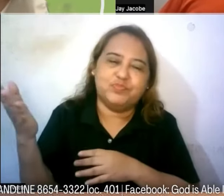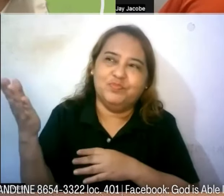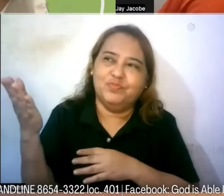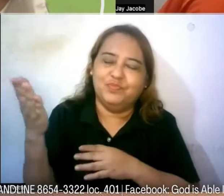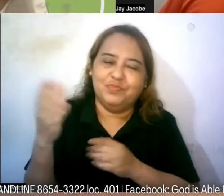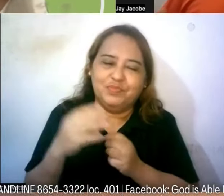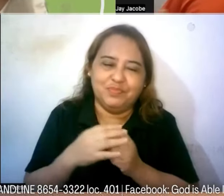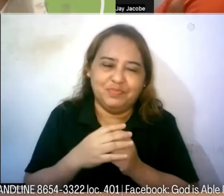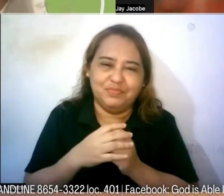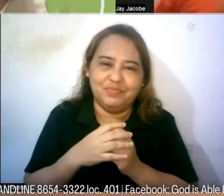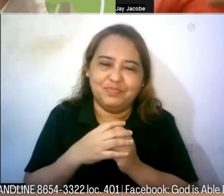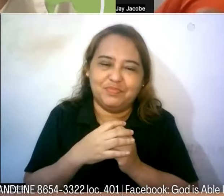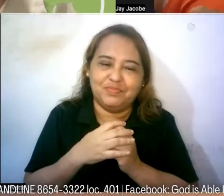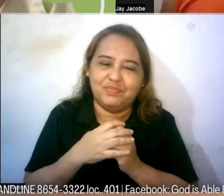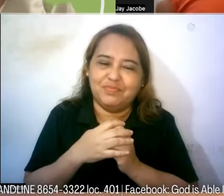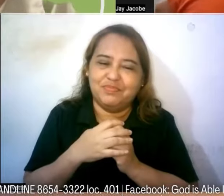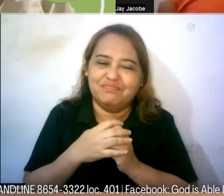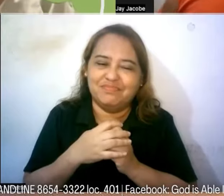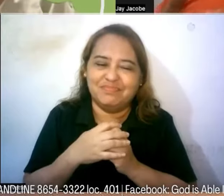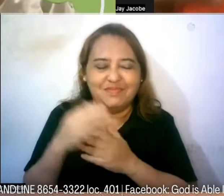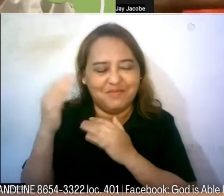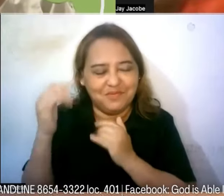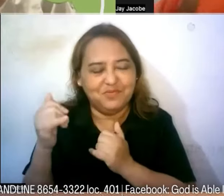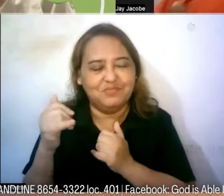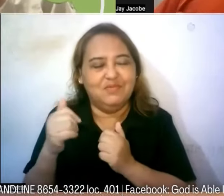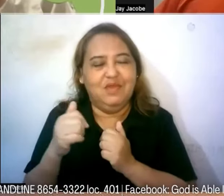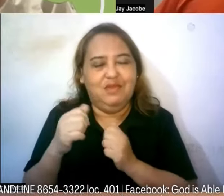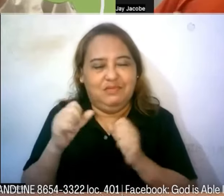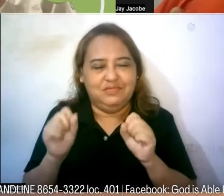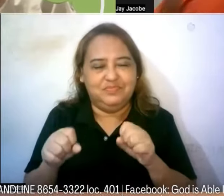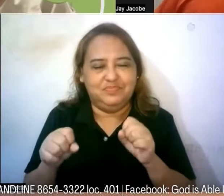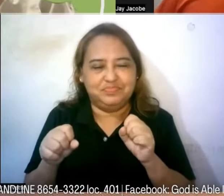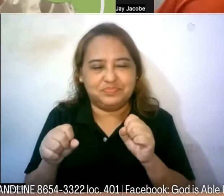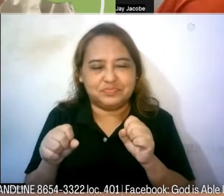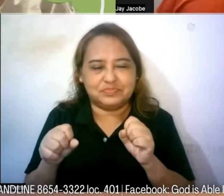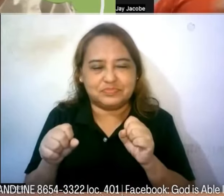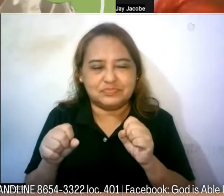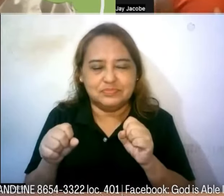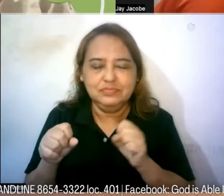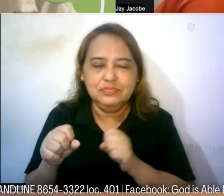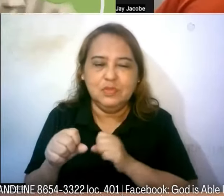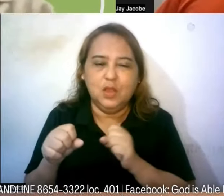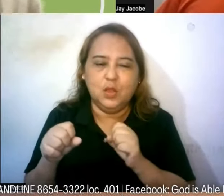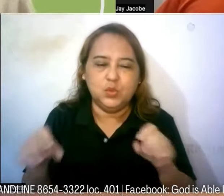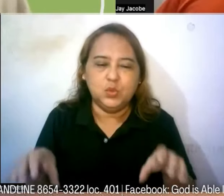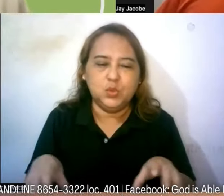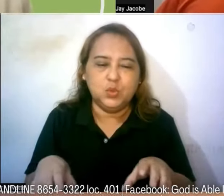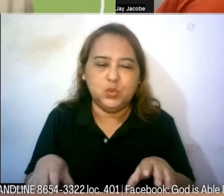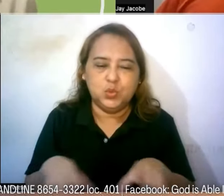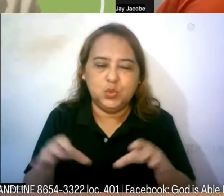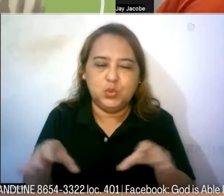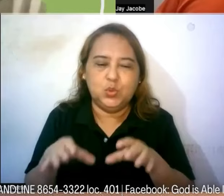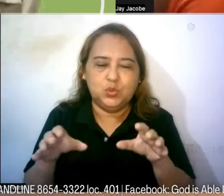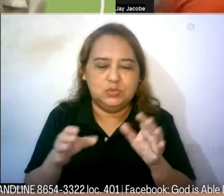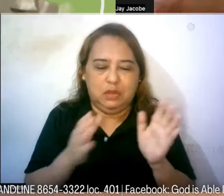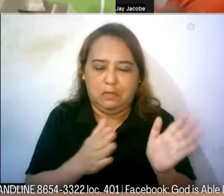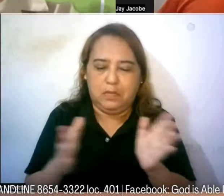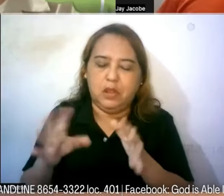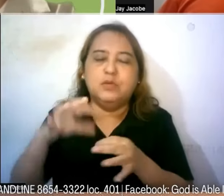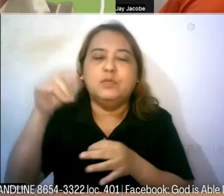ng Lord para magawa pa ako ng maraming plano niya sa buhay ko bilang a pastor at